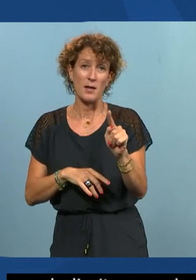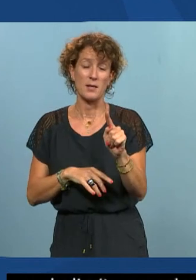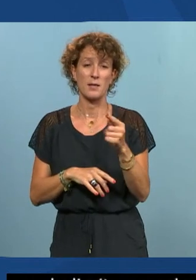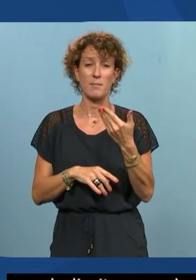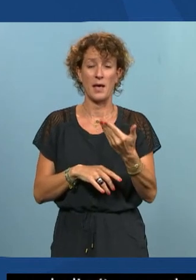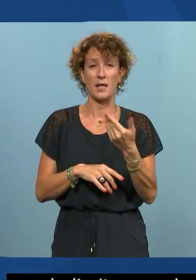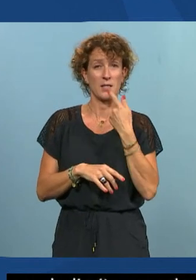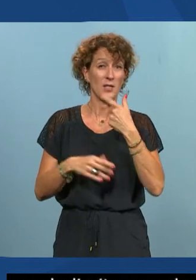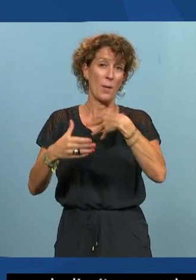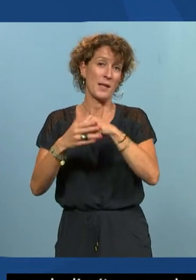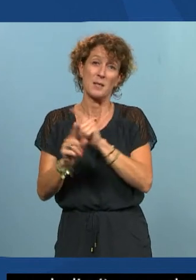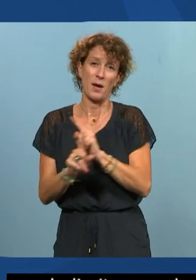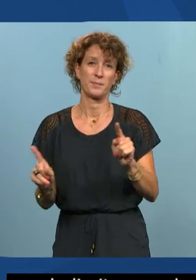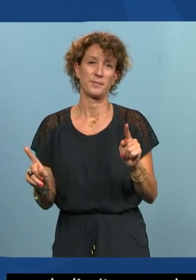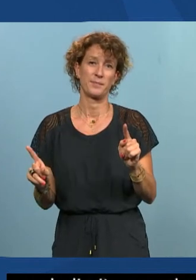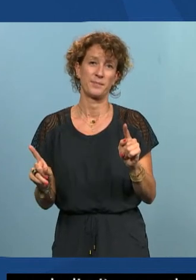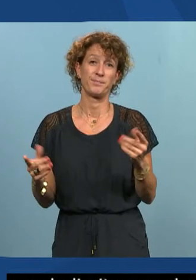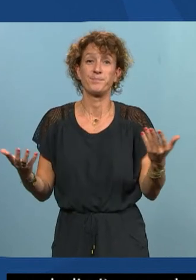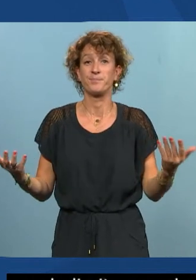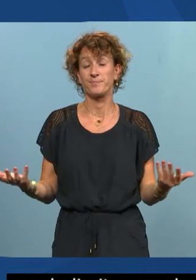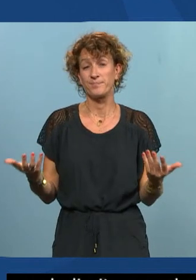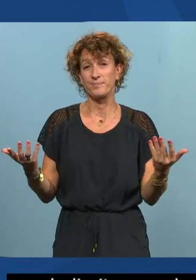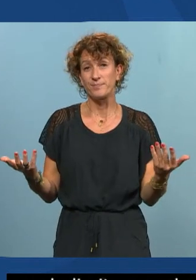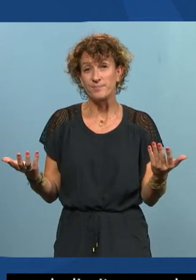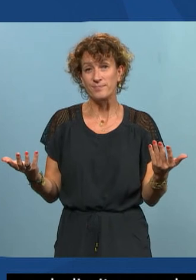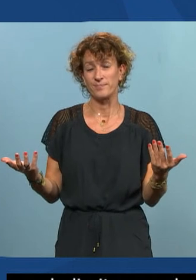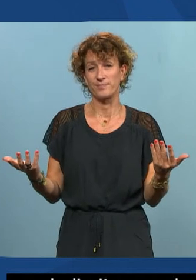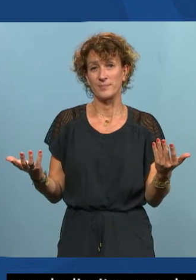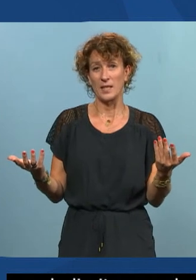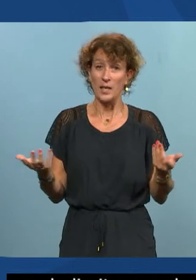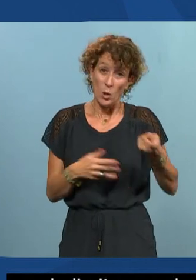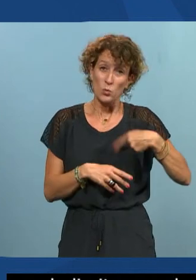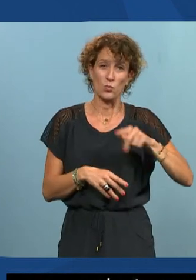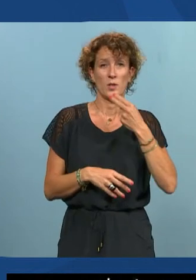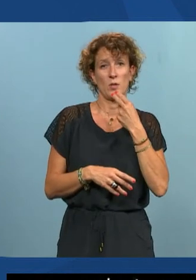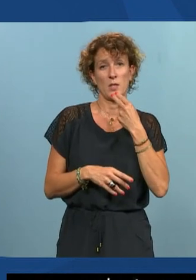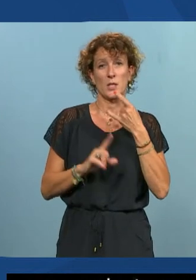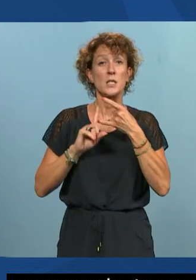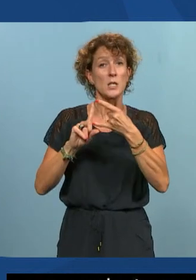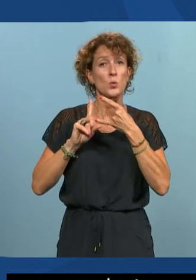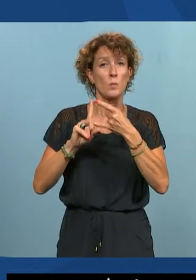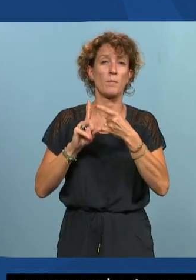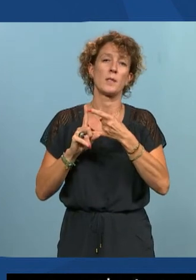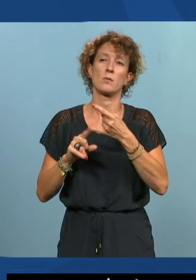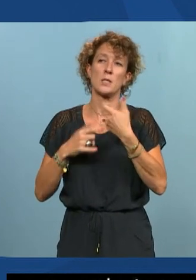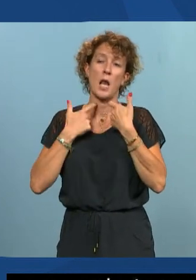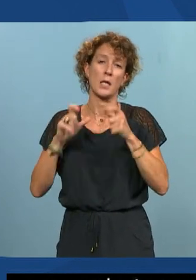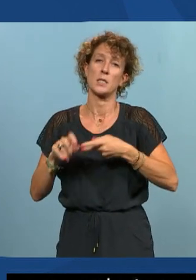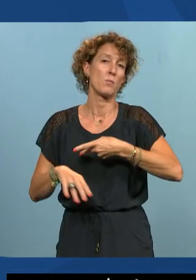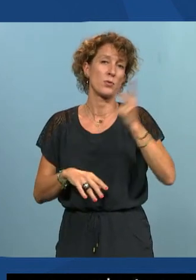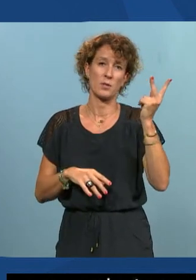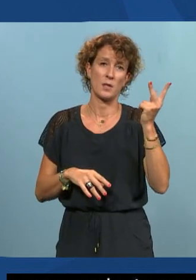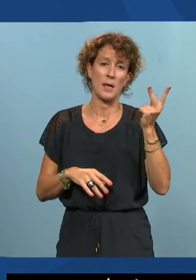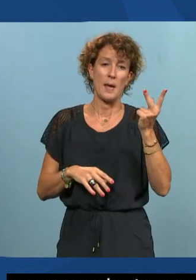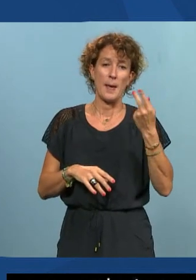on ne participe pas je veux dire c'est un nous on a utilisé cet outil-là parce que c'est le plus accessible dans pas mal de fonctionnalités